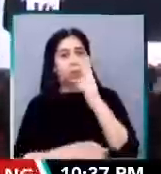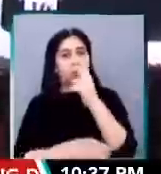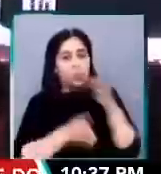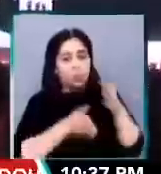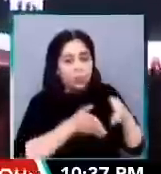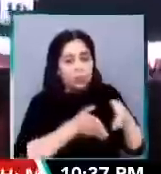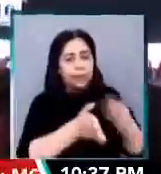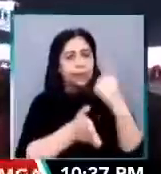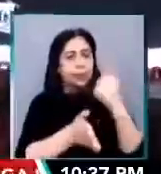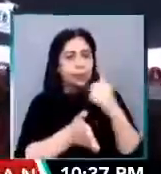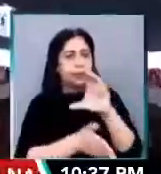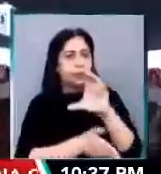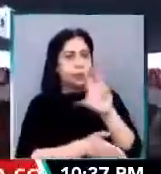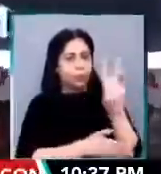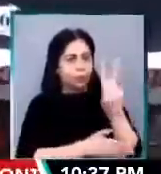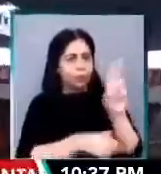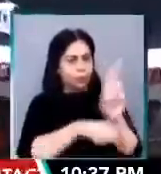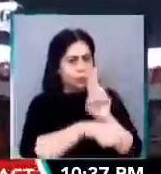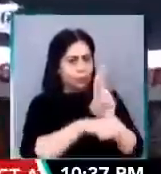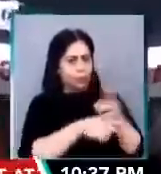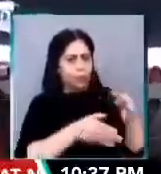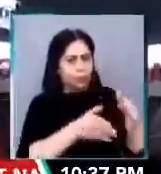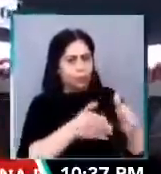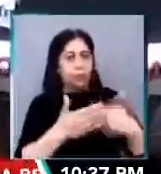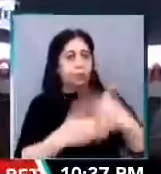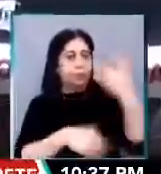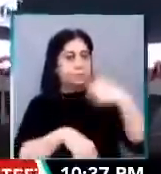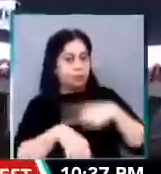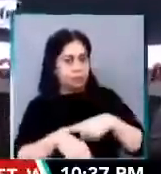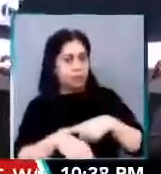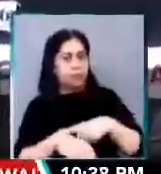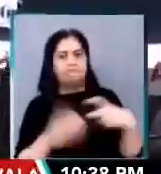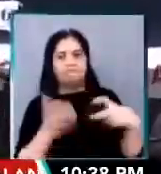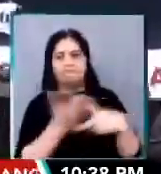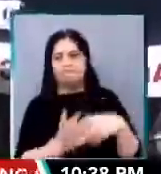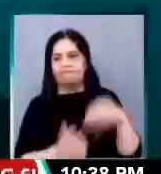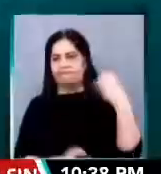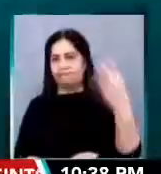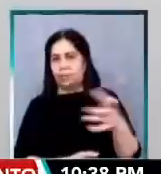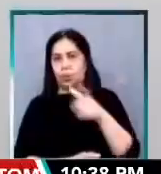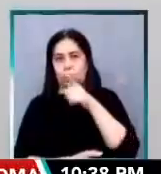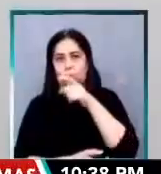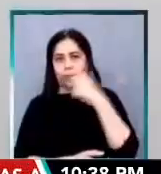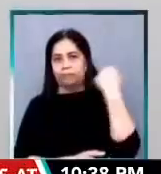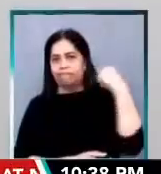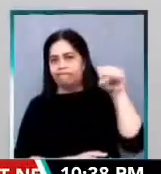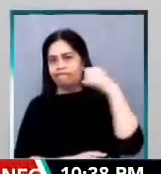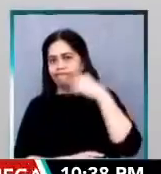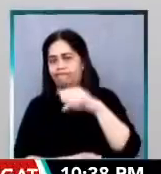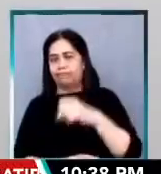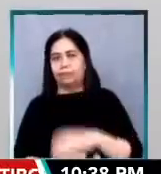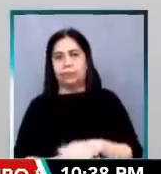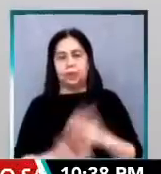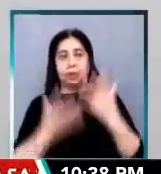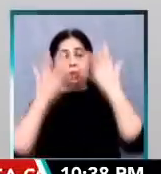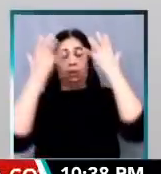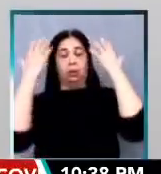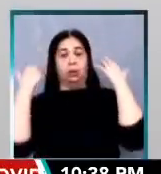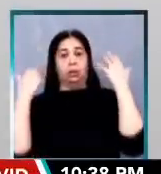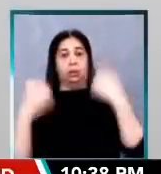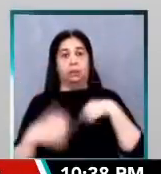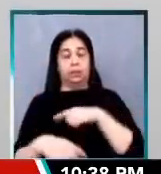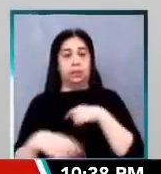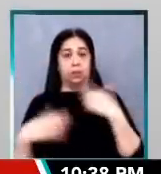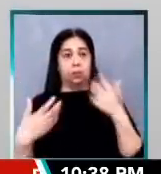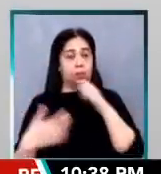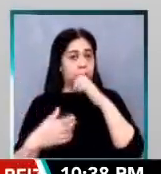ang okupahin nila. Sa susunod daw, titikita na nila ang mga lalabag. Na-overwhelm din po kami, hindi rin po namin ni